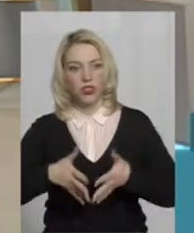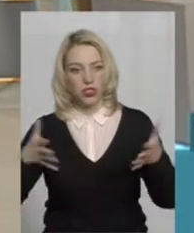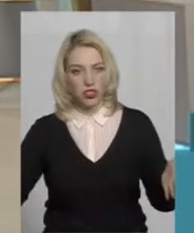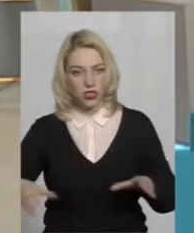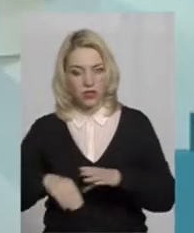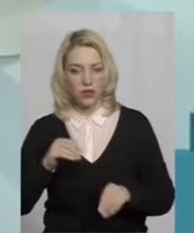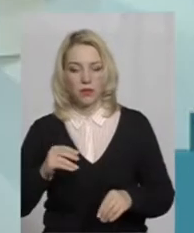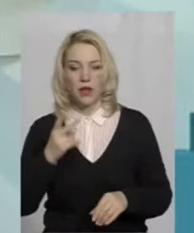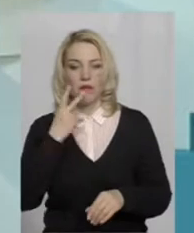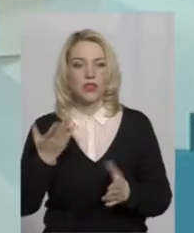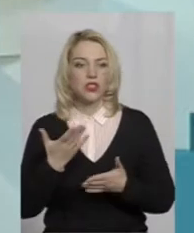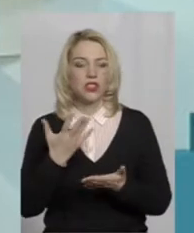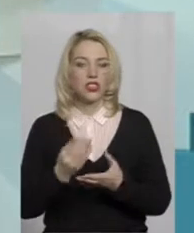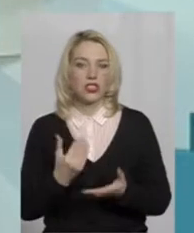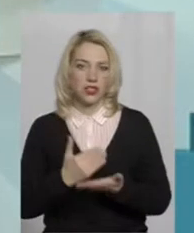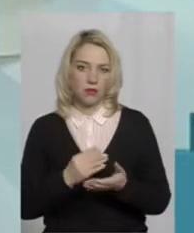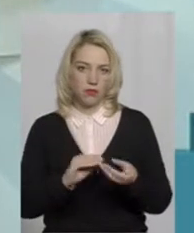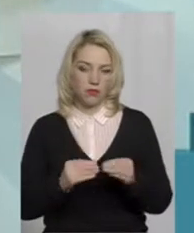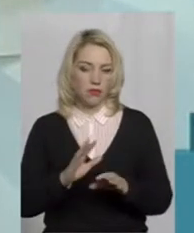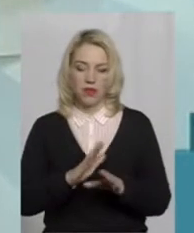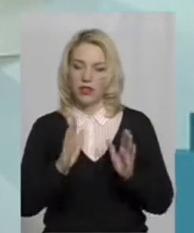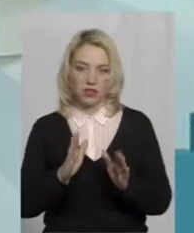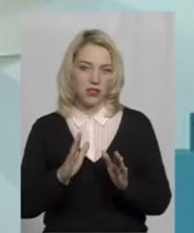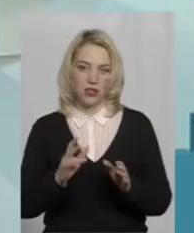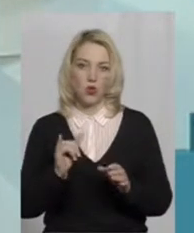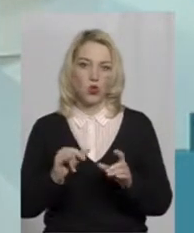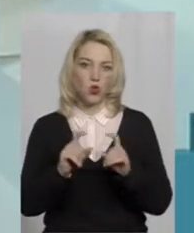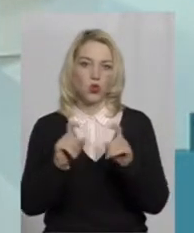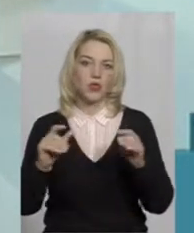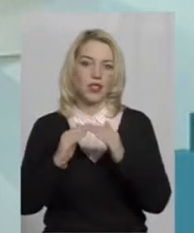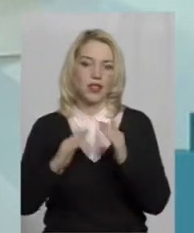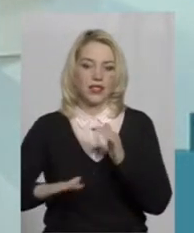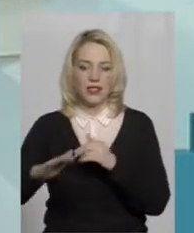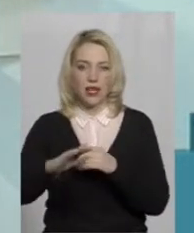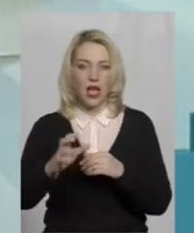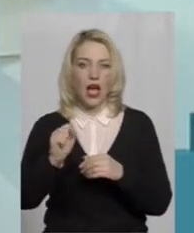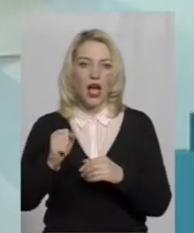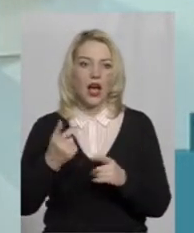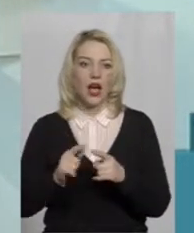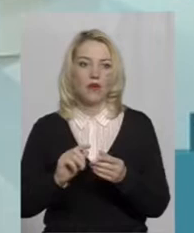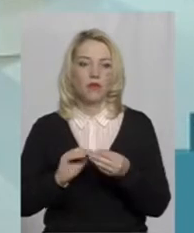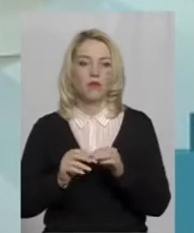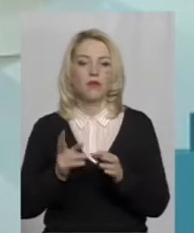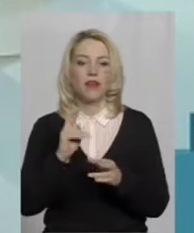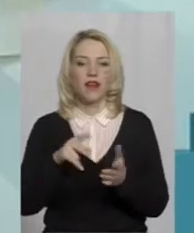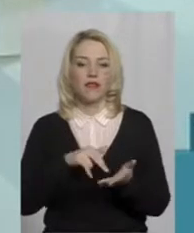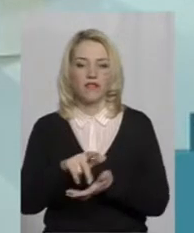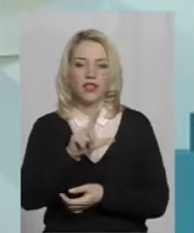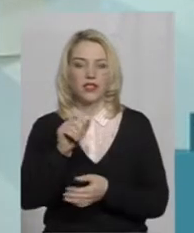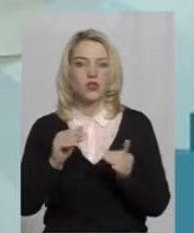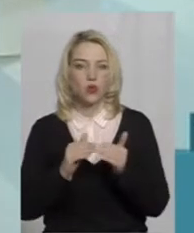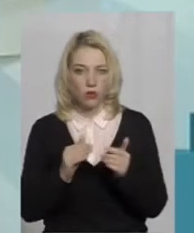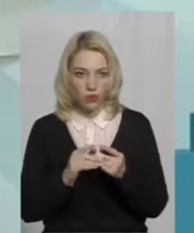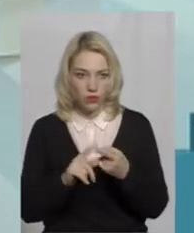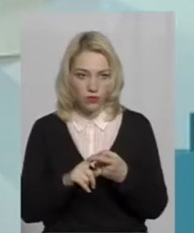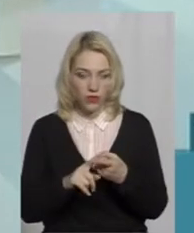бачите, тут ще яка проблема є. Проблема не тільки в дільницях. Проблема до того, як з дому вийти, чи